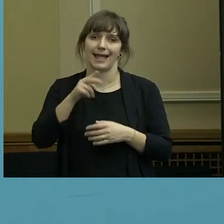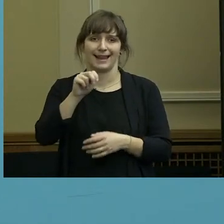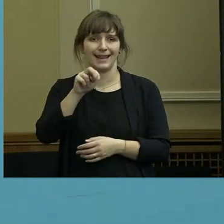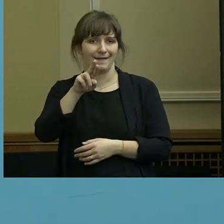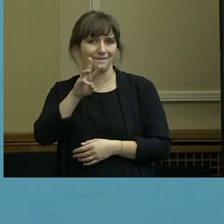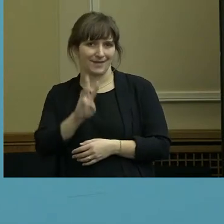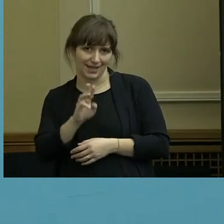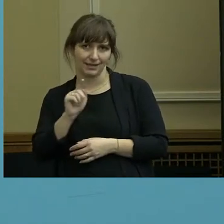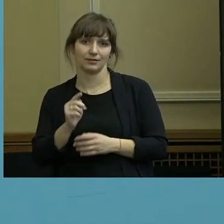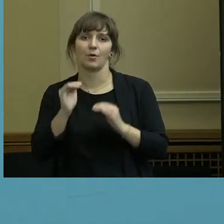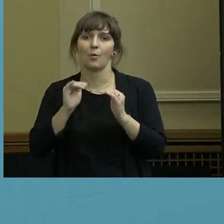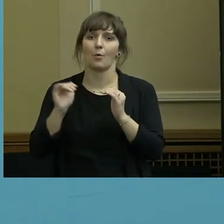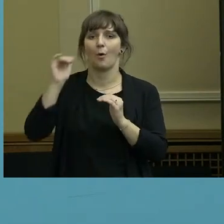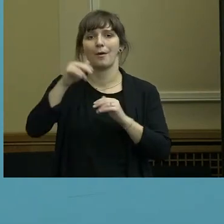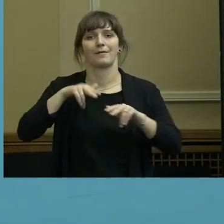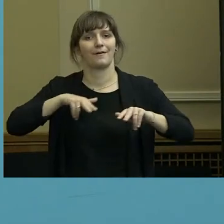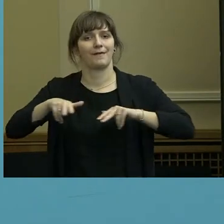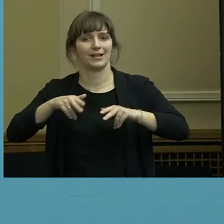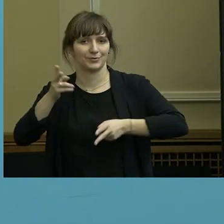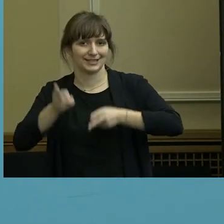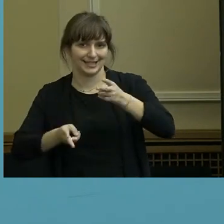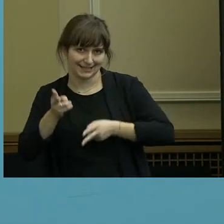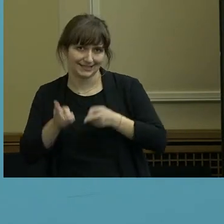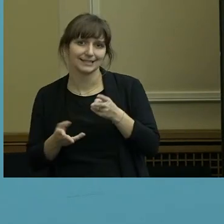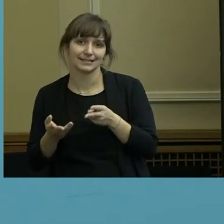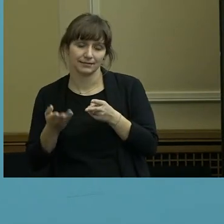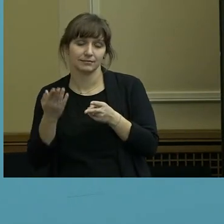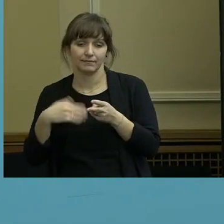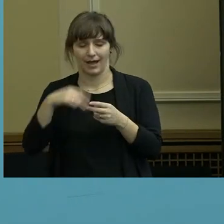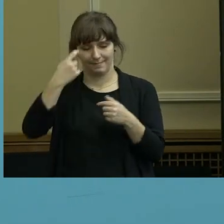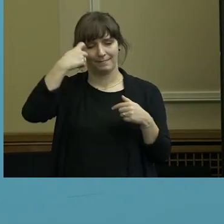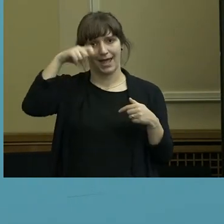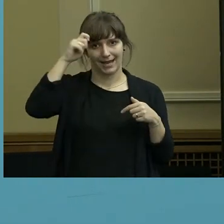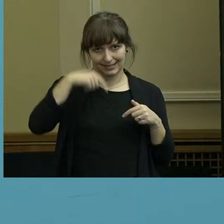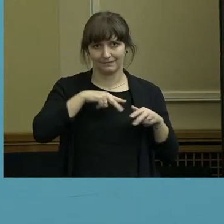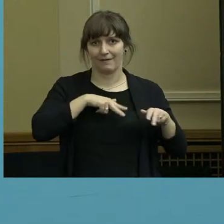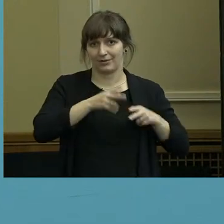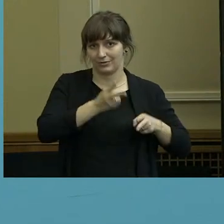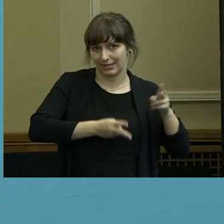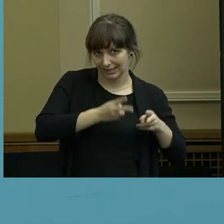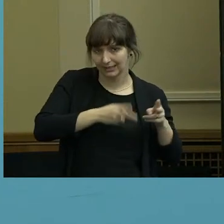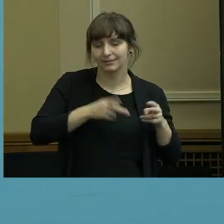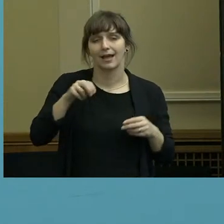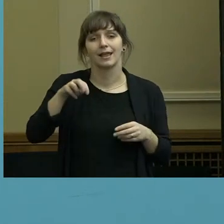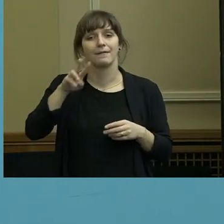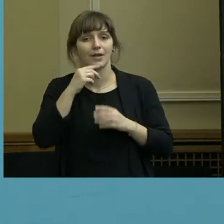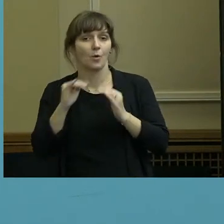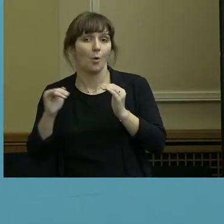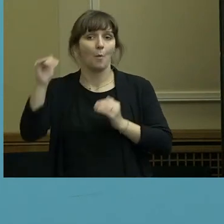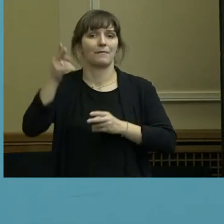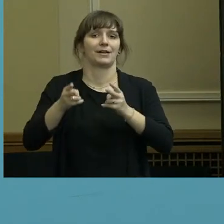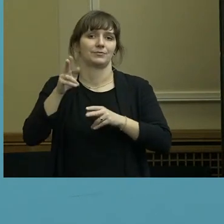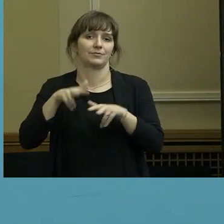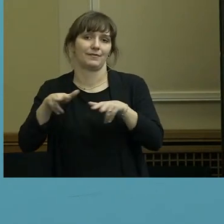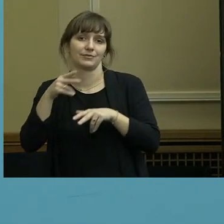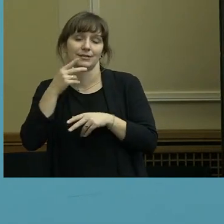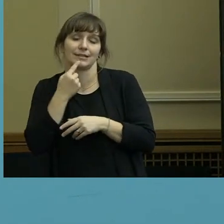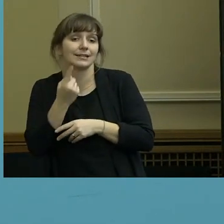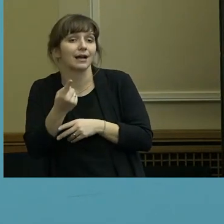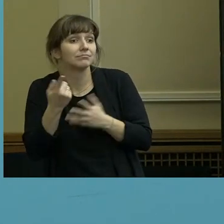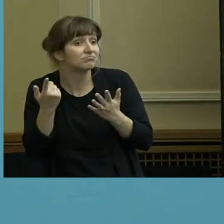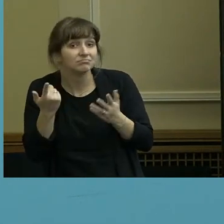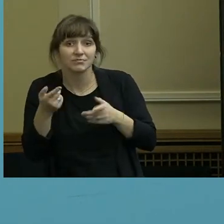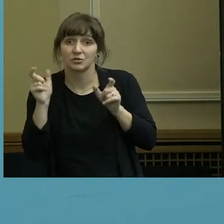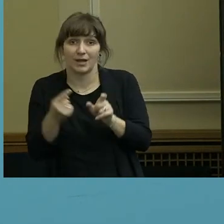-Westfalen eben anders als es ein Verwaltungsgericht in Berlin gesehen hat, gesagt hat, jawohl, die Sperrstunden sind die richtigen Maßnahmen, weil wir